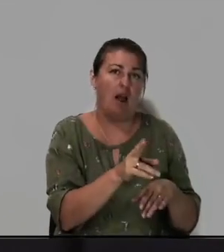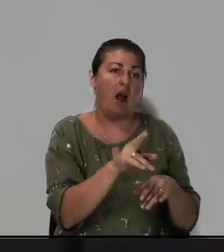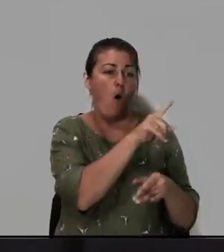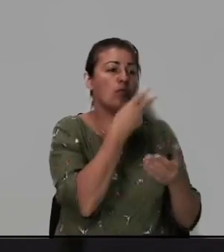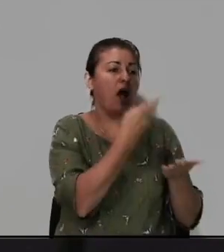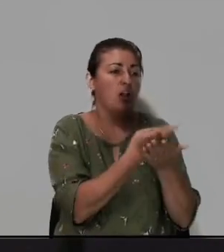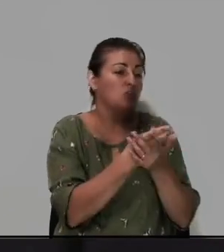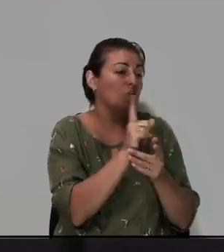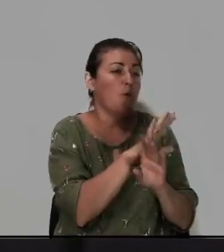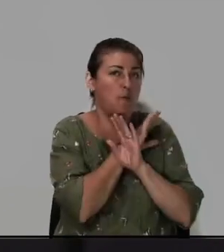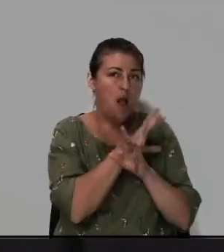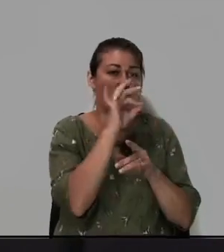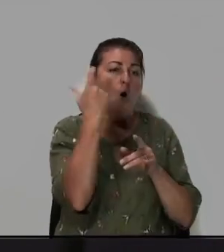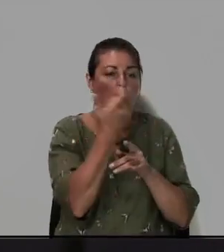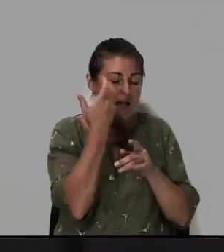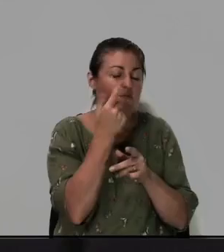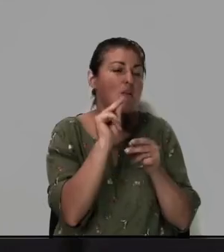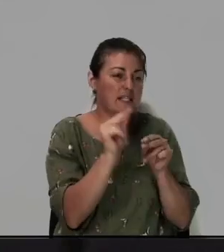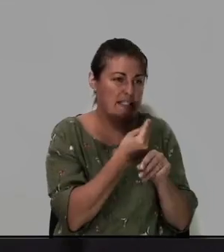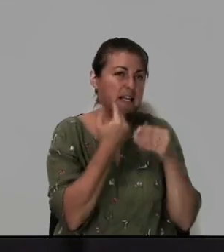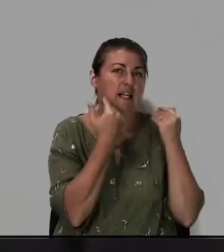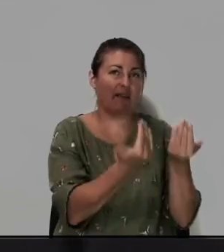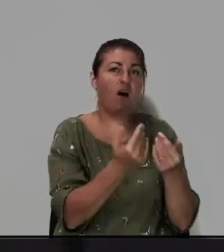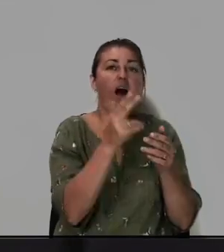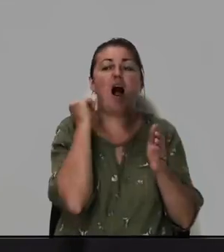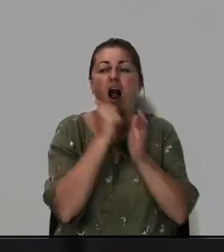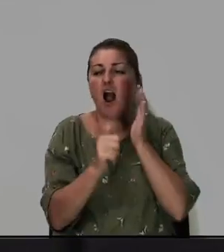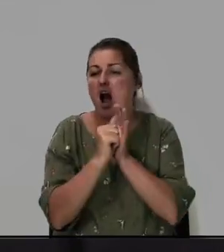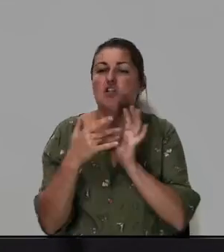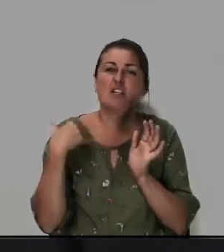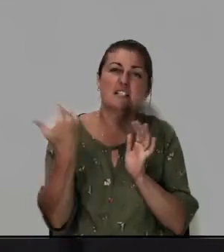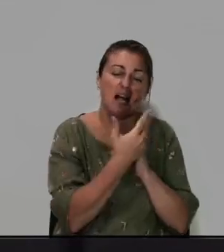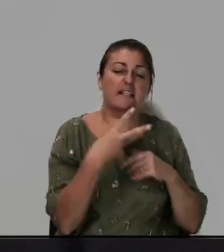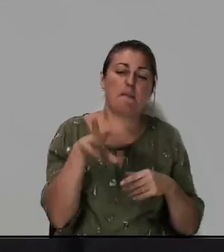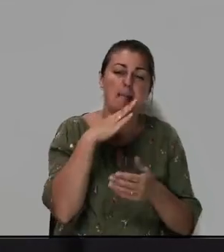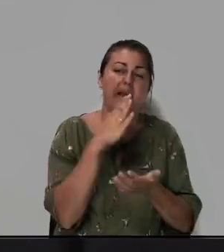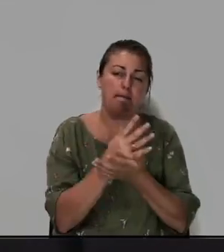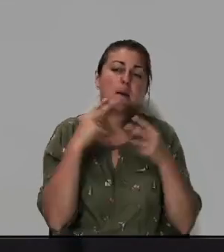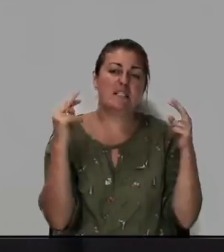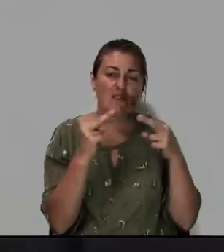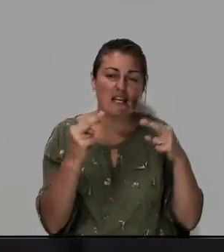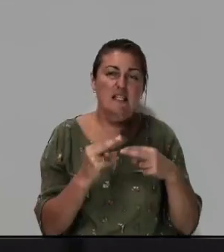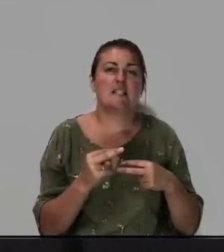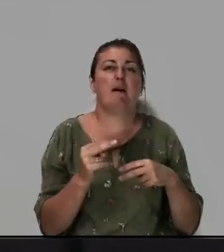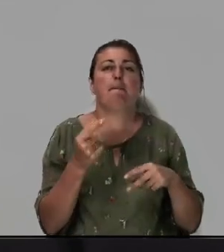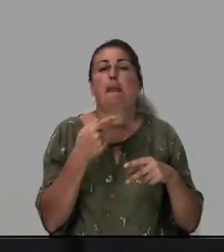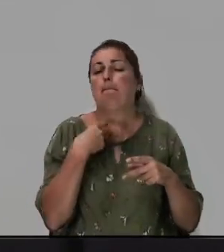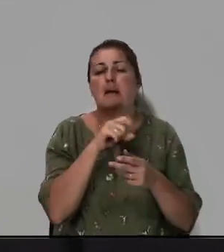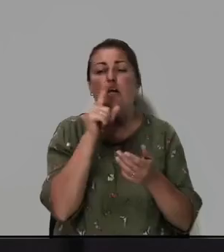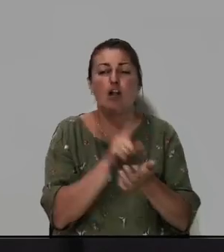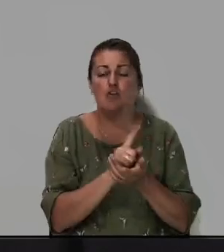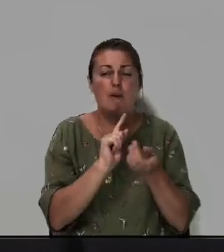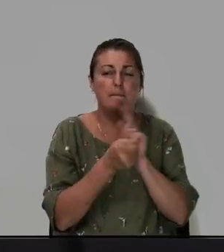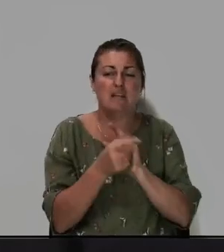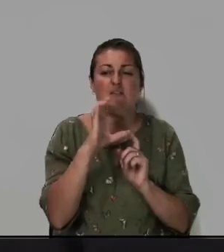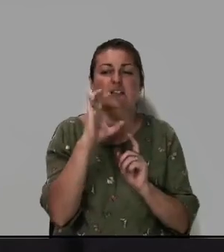лежал, чтобы умереть, но Господь исцелил его. Каждый из нас, мы имеем свидетельство. Мы не должны превратиться